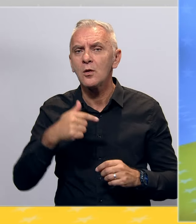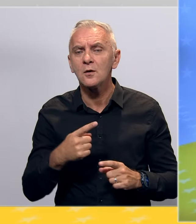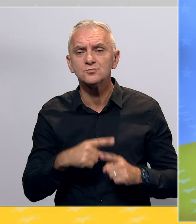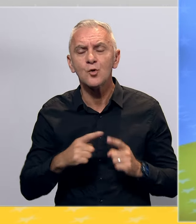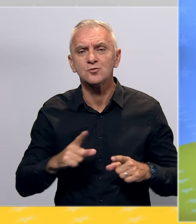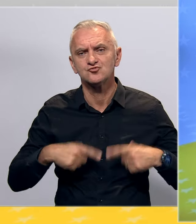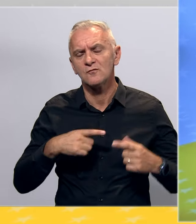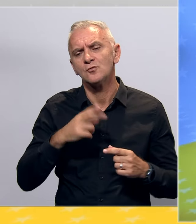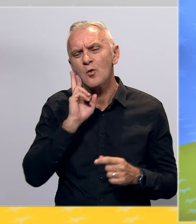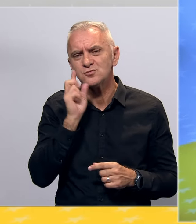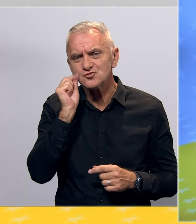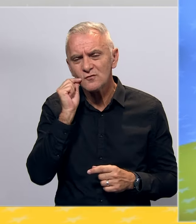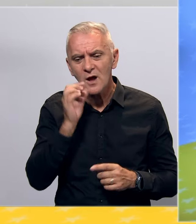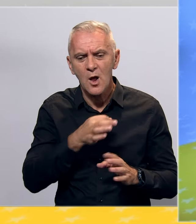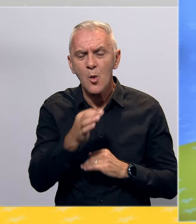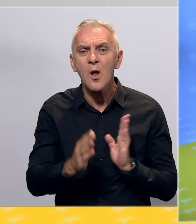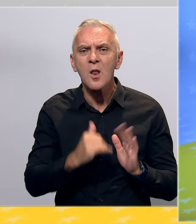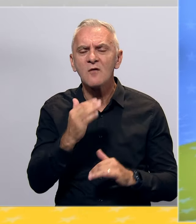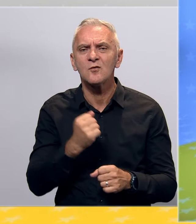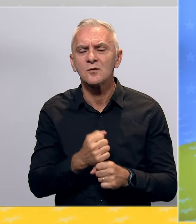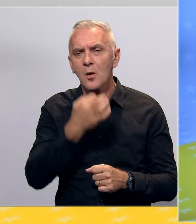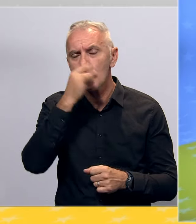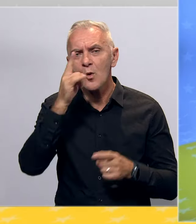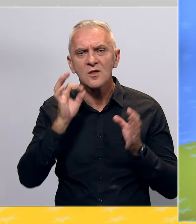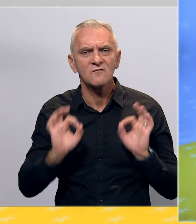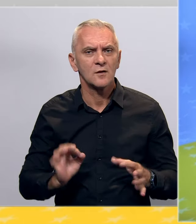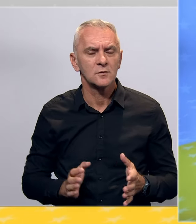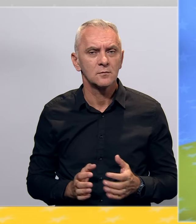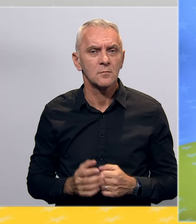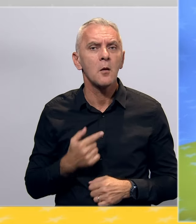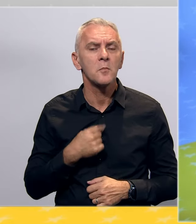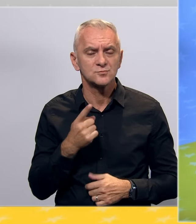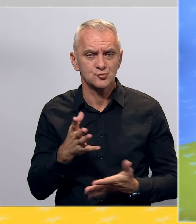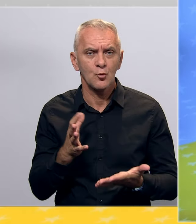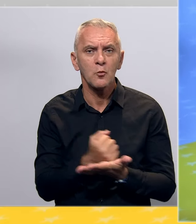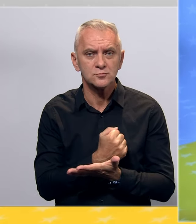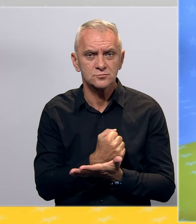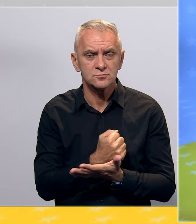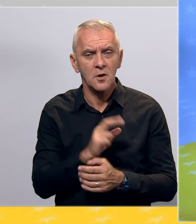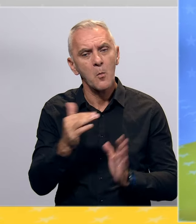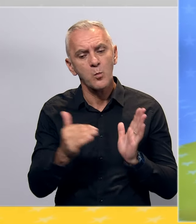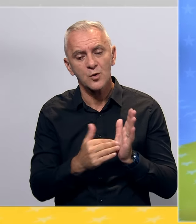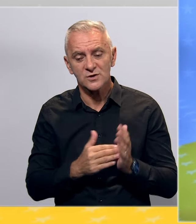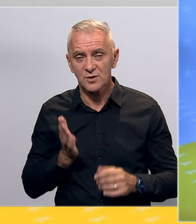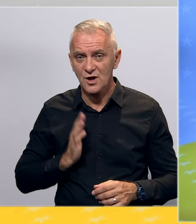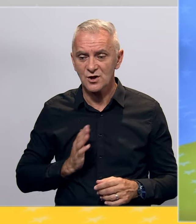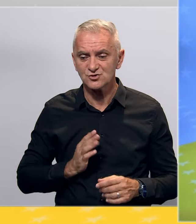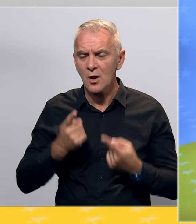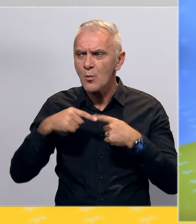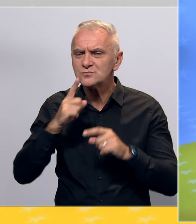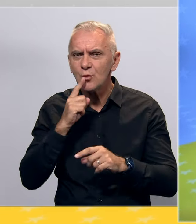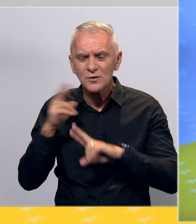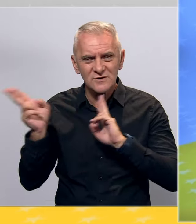život običnog čovjeka na lokalnoj nivou učini boljim i kvalitetnim. Mi smo u tome uspjeli, stavljajući potrebe građana, posebno povratničke